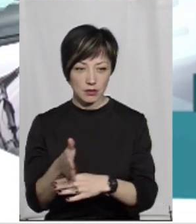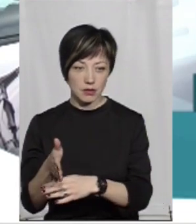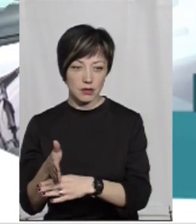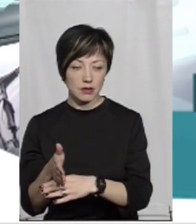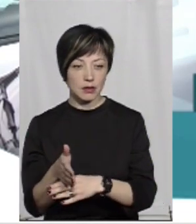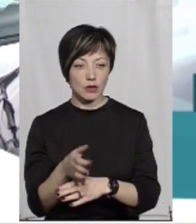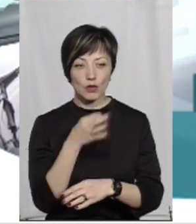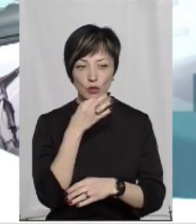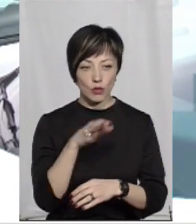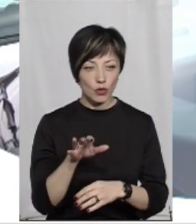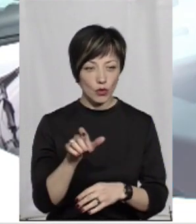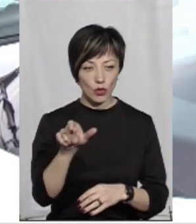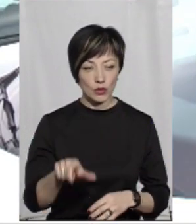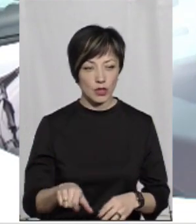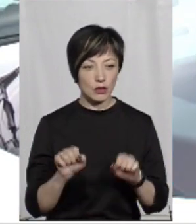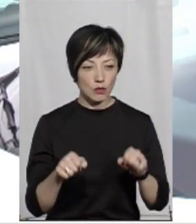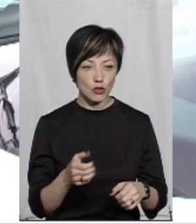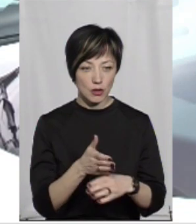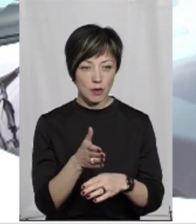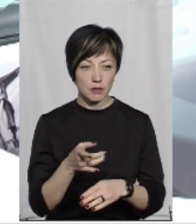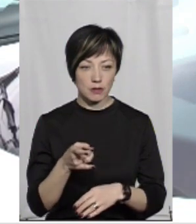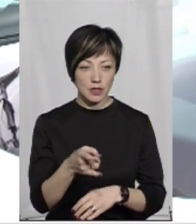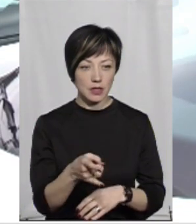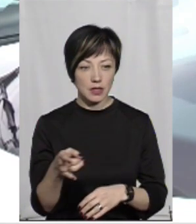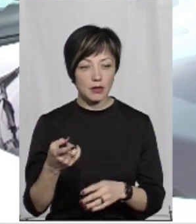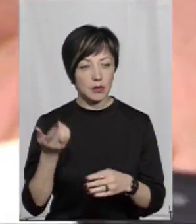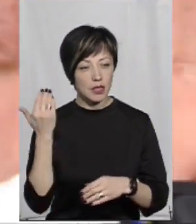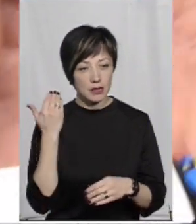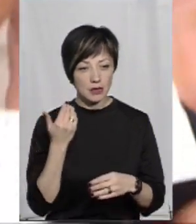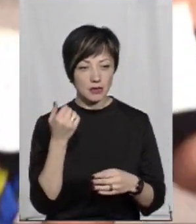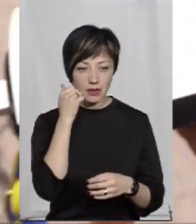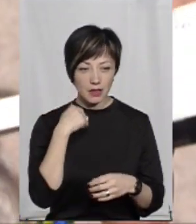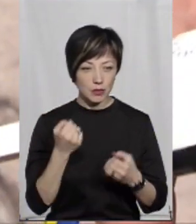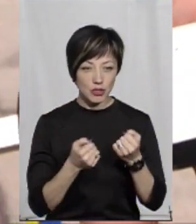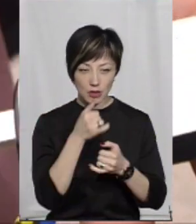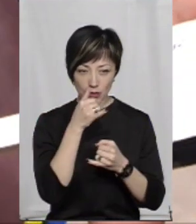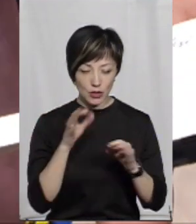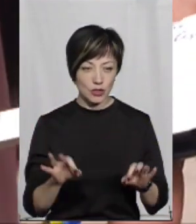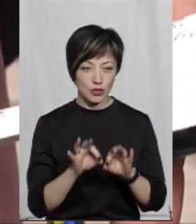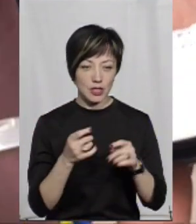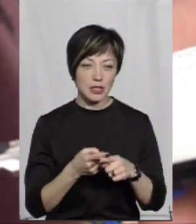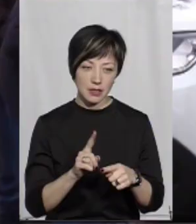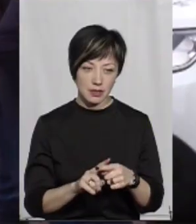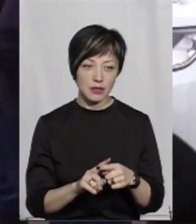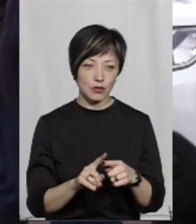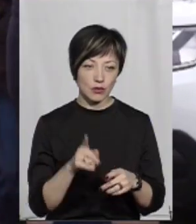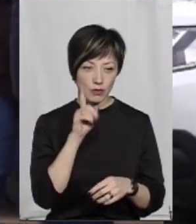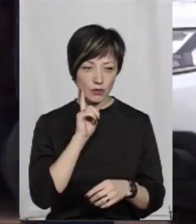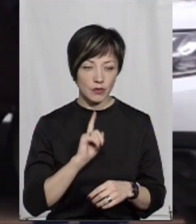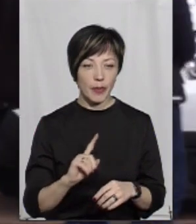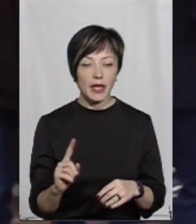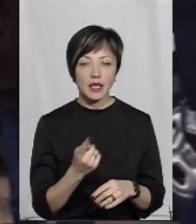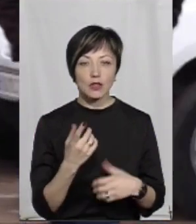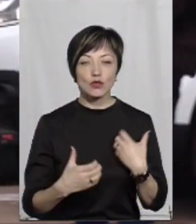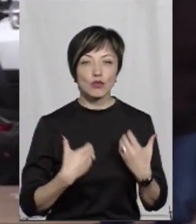до любої людини можна під'їхати. Бо вже на тій машині ми не могли там ні їхати нікуди, а на всіх теж під'їхали. Єдине,